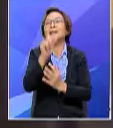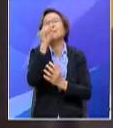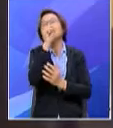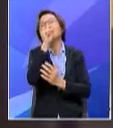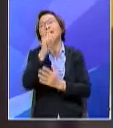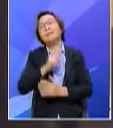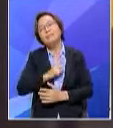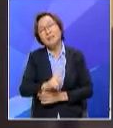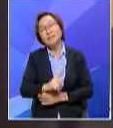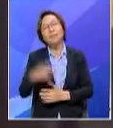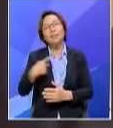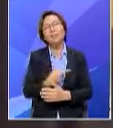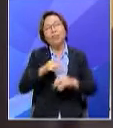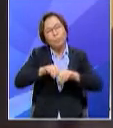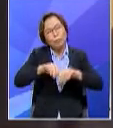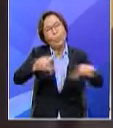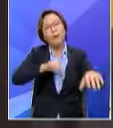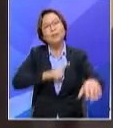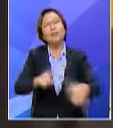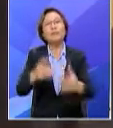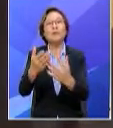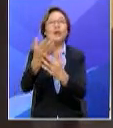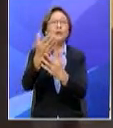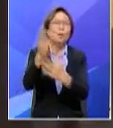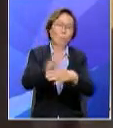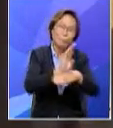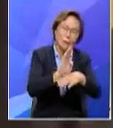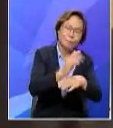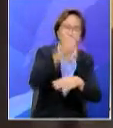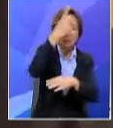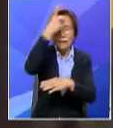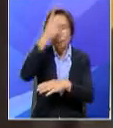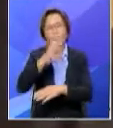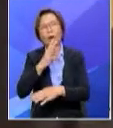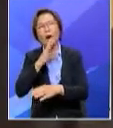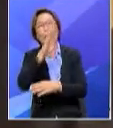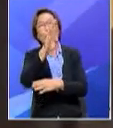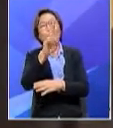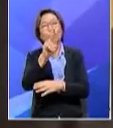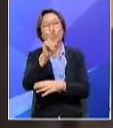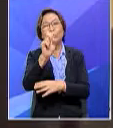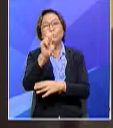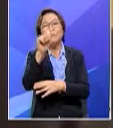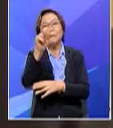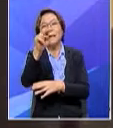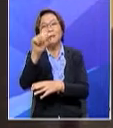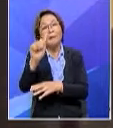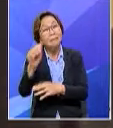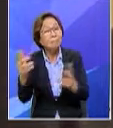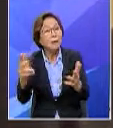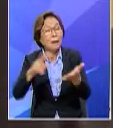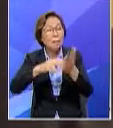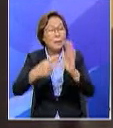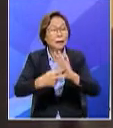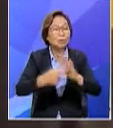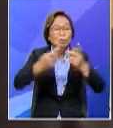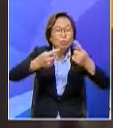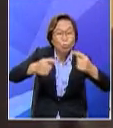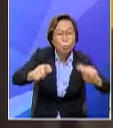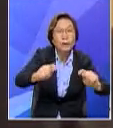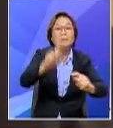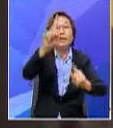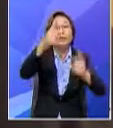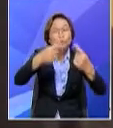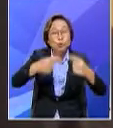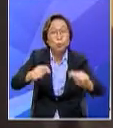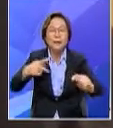juga melalui sudut bisnes contoh macam Dato' ada sebut pasal busana itu sebenarnya antara satu cubaan yang